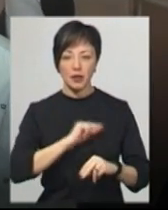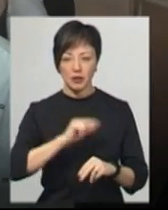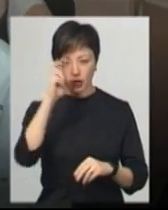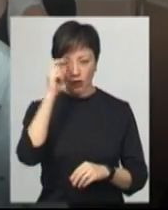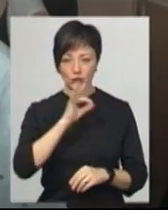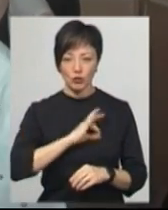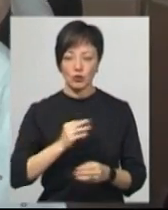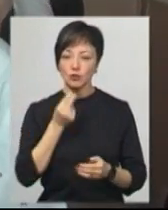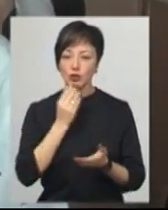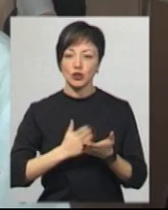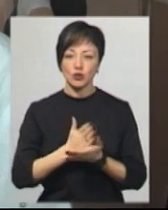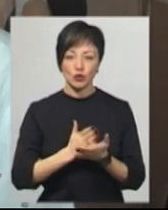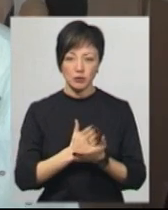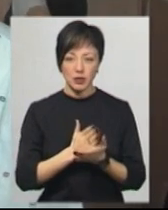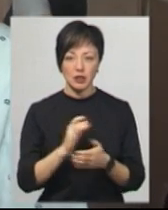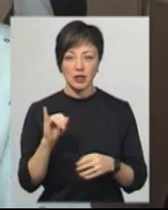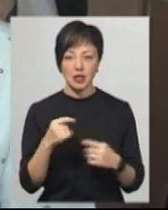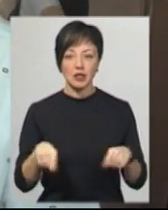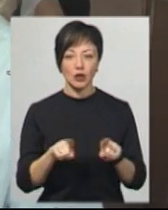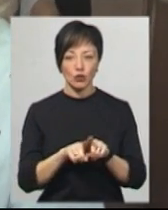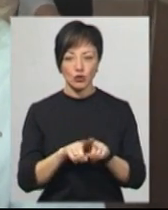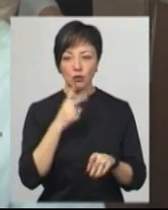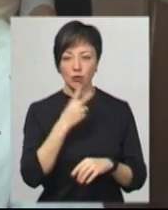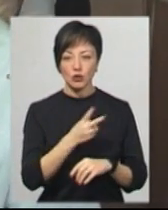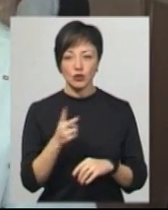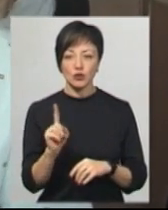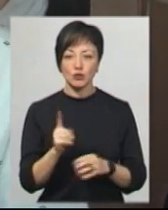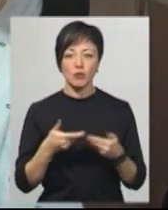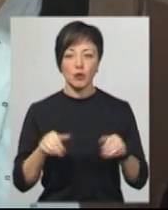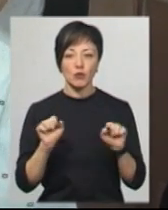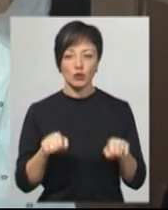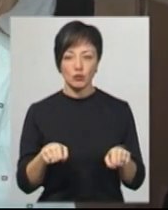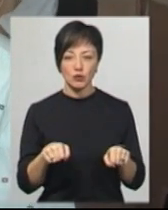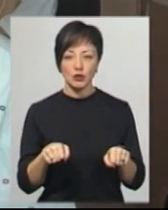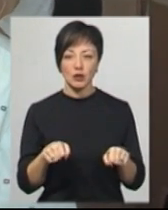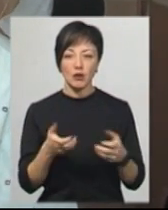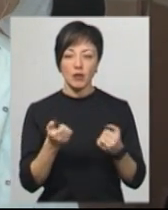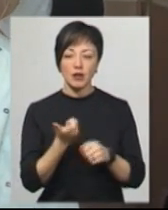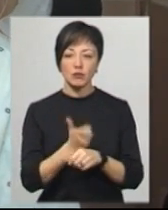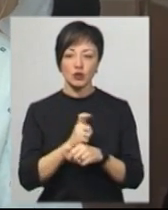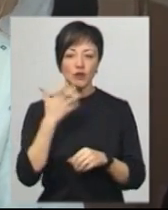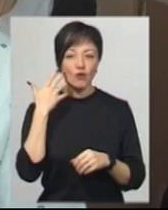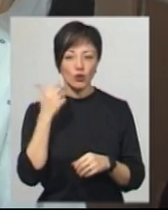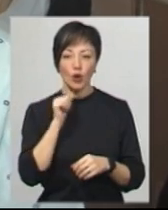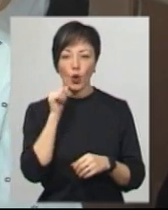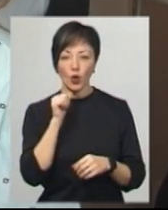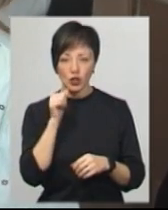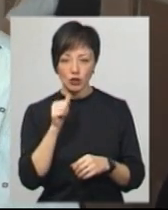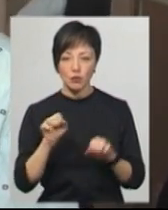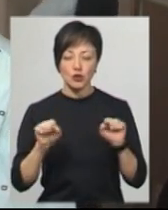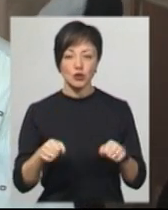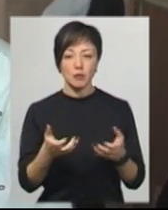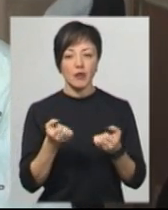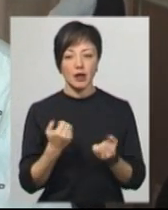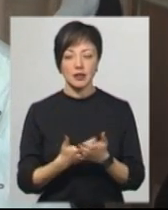Держпродспоживслужби. І також ми подивилися, що ми можемо брати більше фруктів, горішки, ми